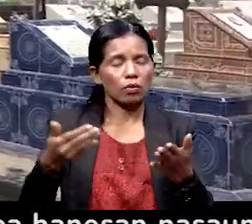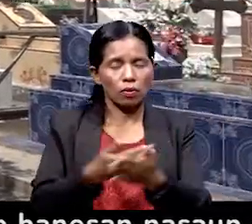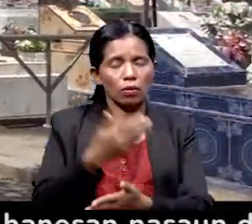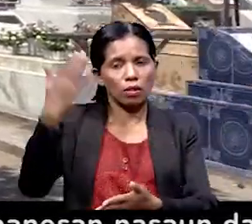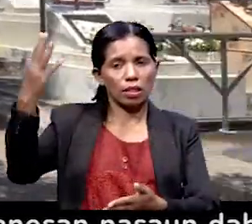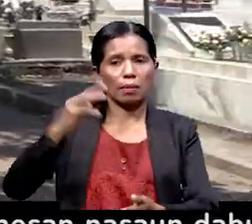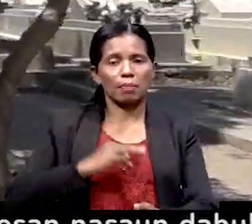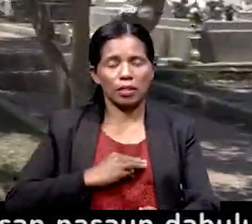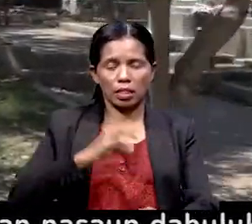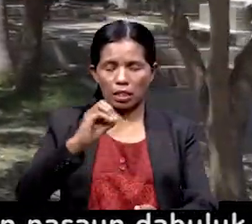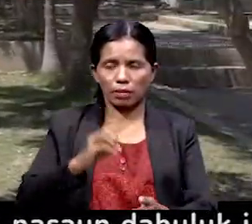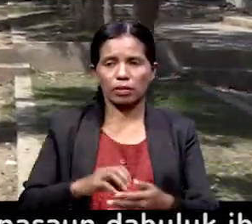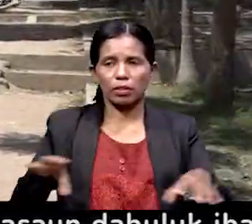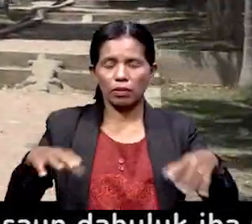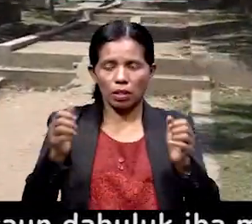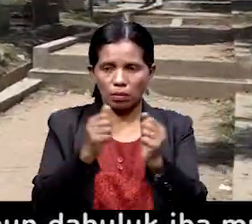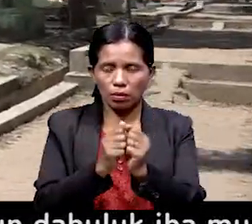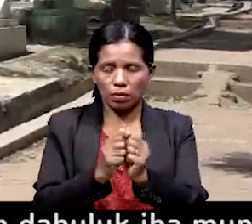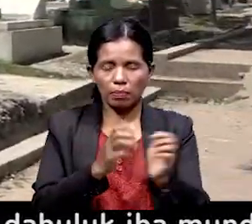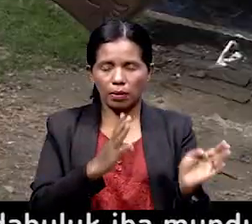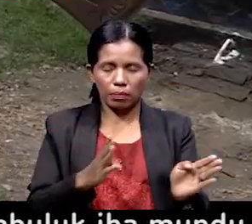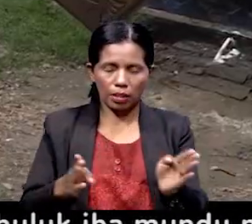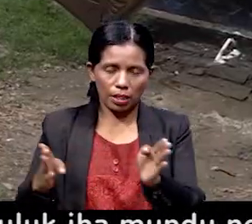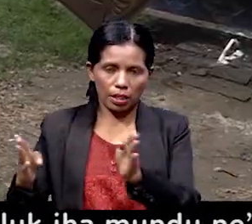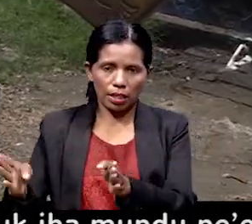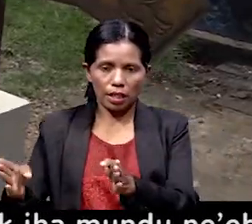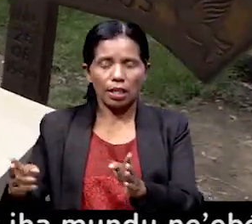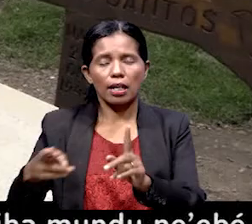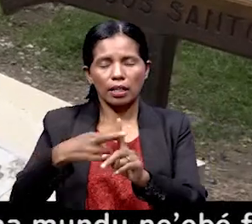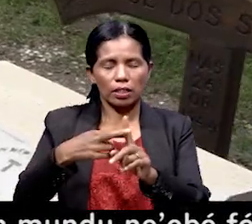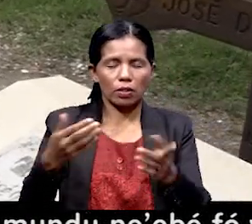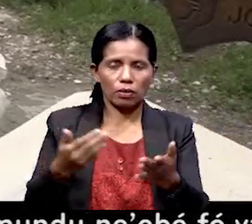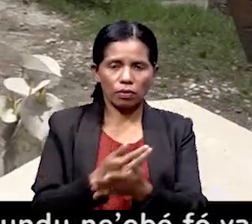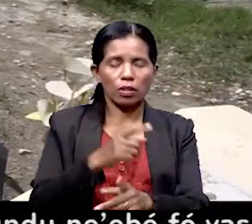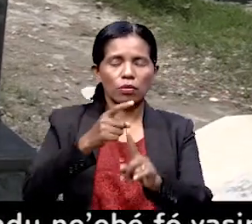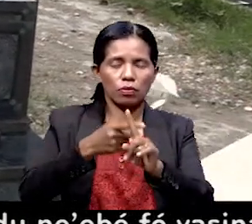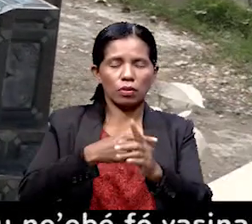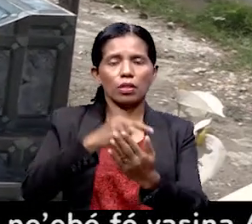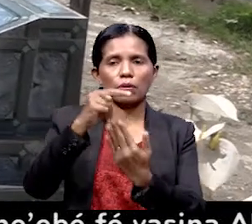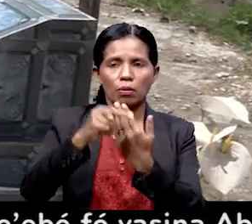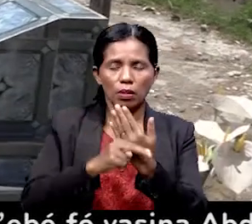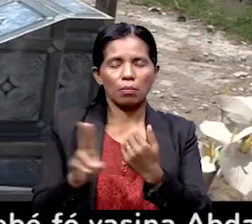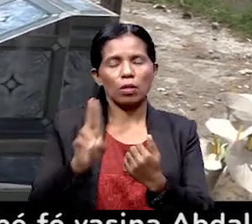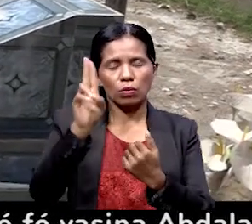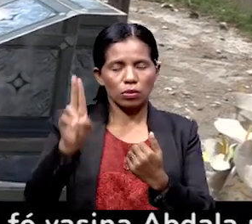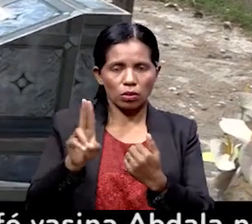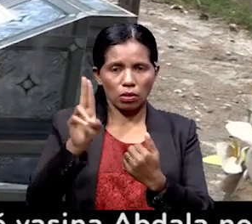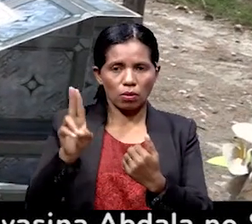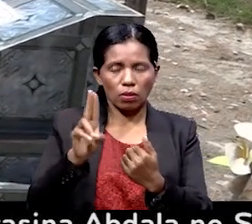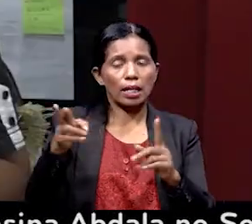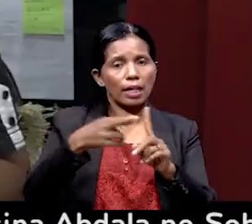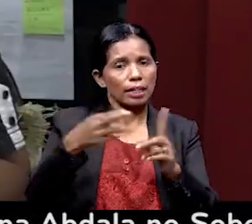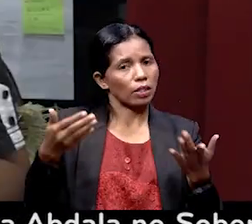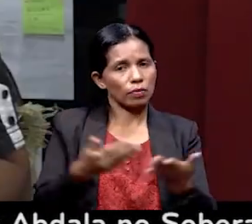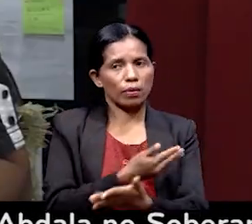Hamut Toko Equipamento Pejado Perparajela Semiteru Fong Ia Metinaro Nune Ia Fulan Novembro Ne Bele Utiliza Ho Na Semiteru Fong Ne Taka Husi